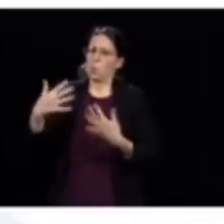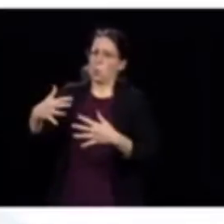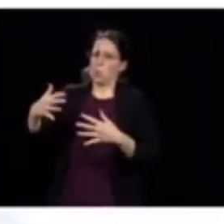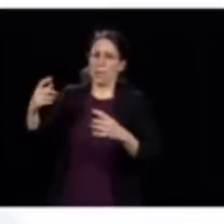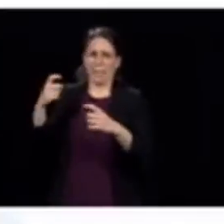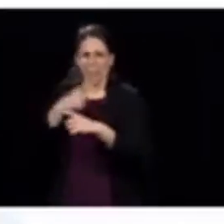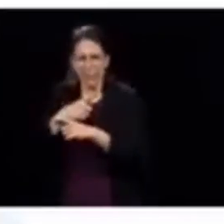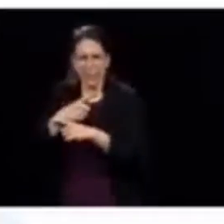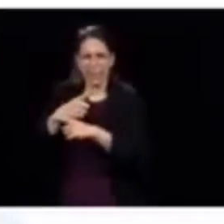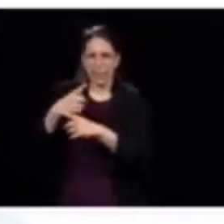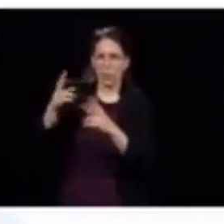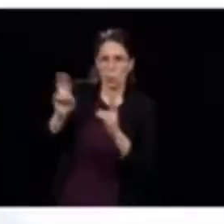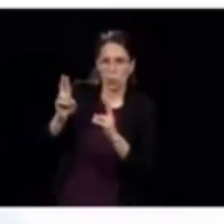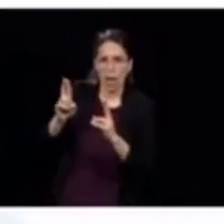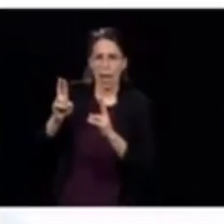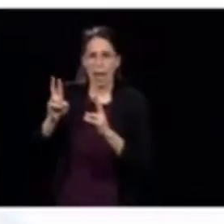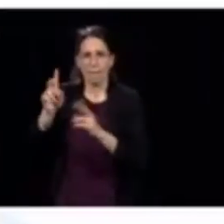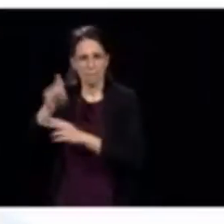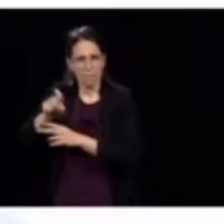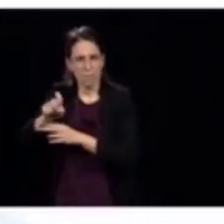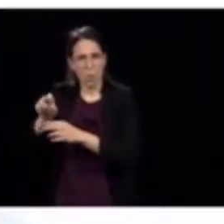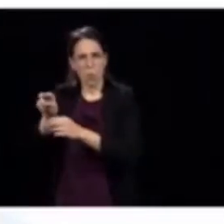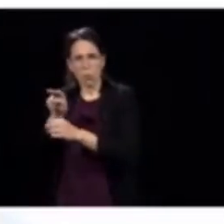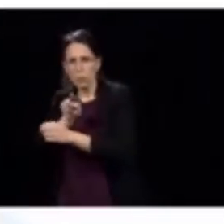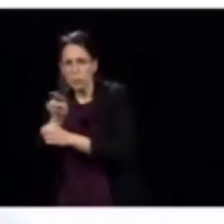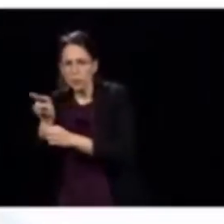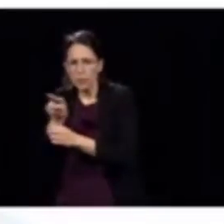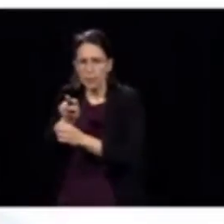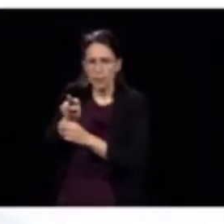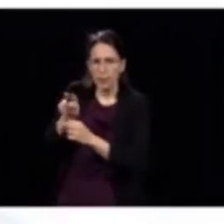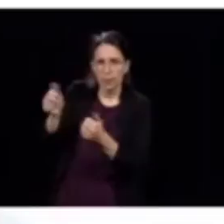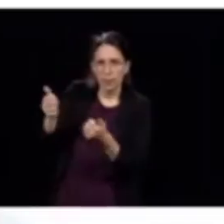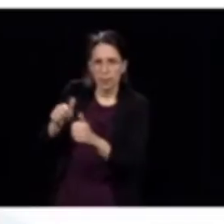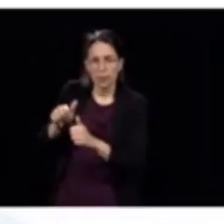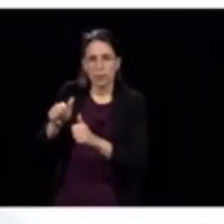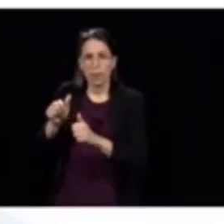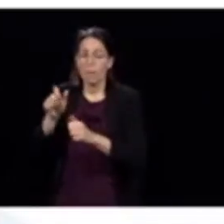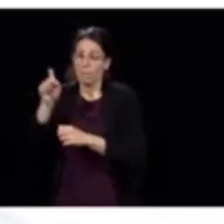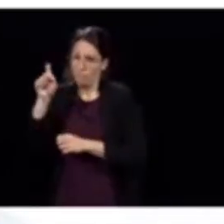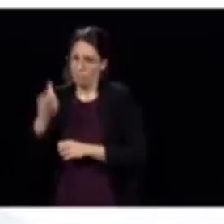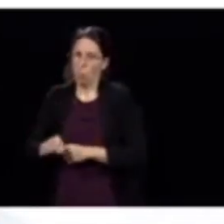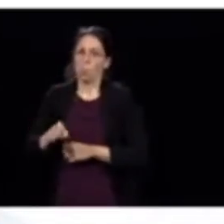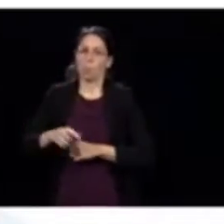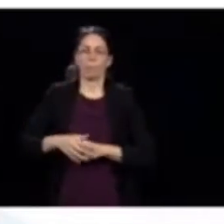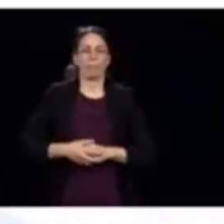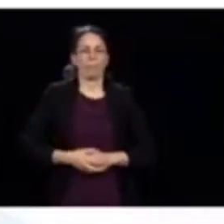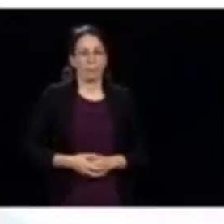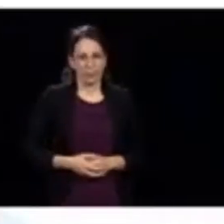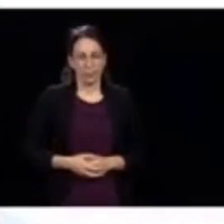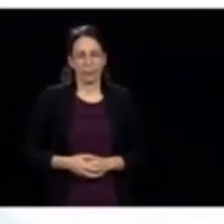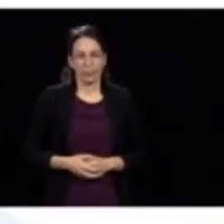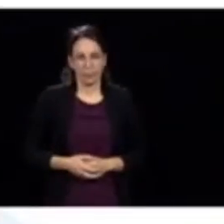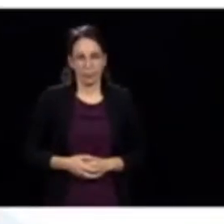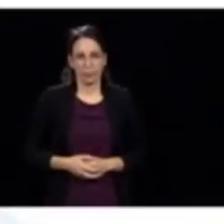difficile, où on a une surveillance, là, plus attentive qu'on doit faire.